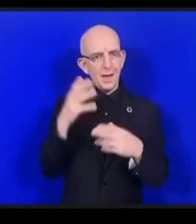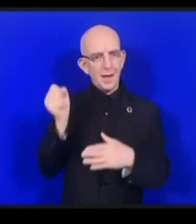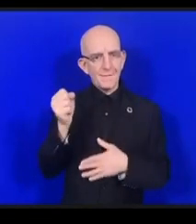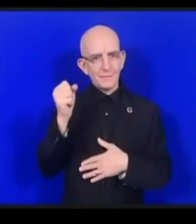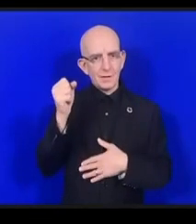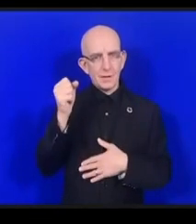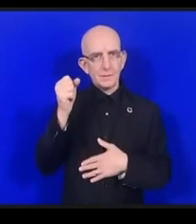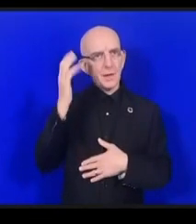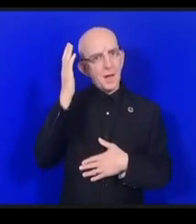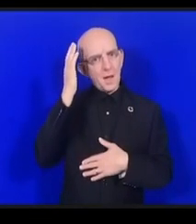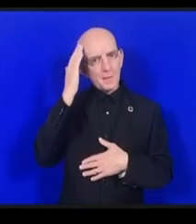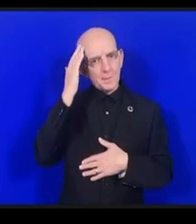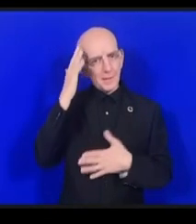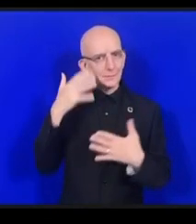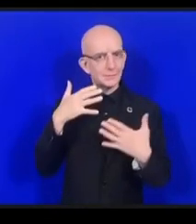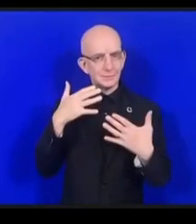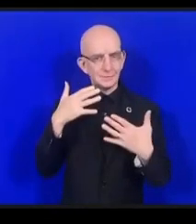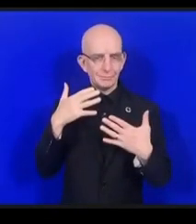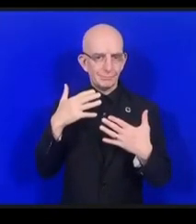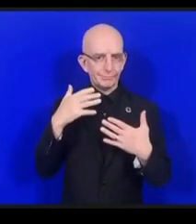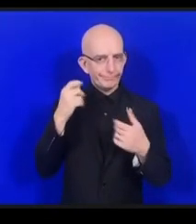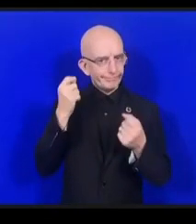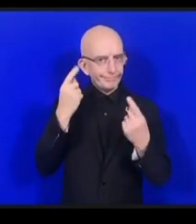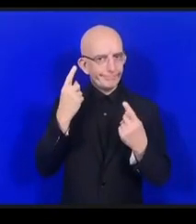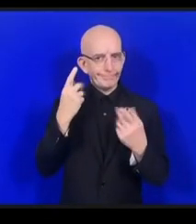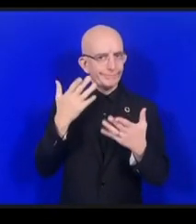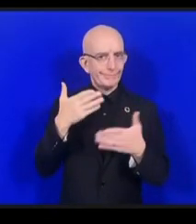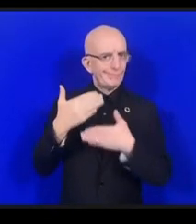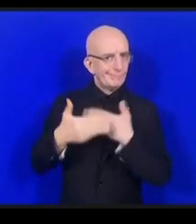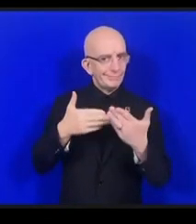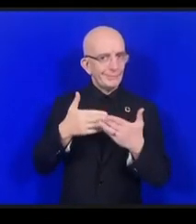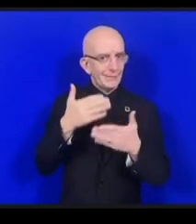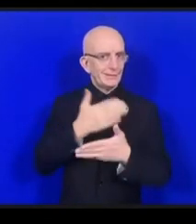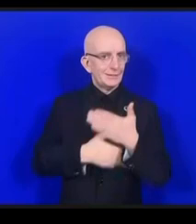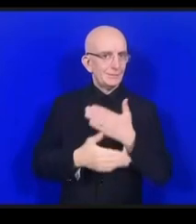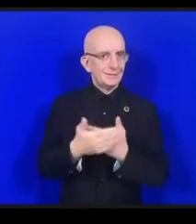je parle ici des handicaps physiques